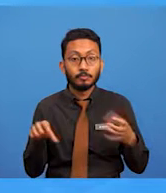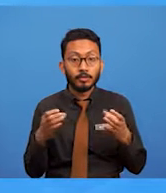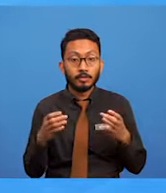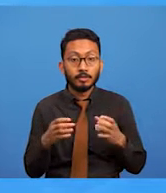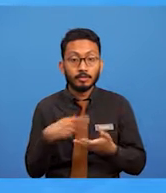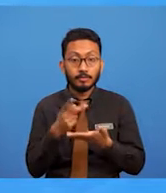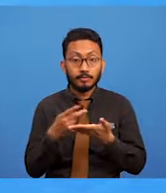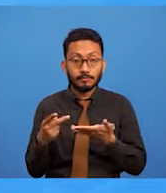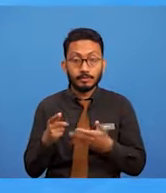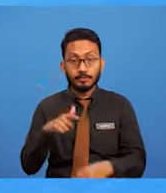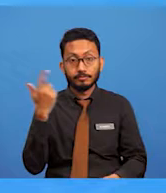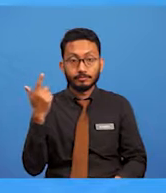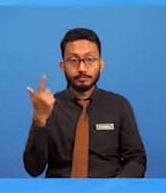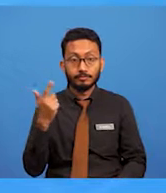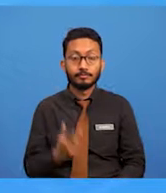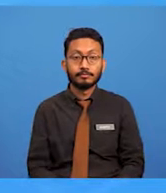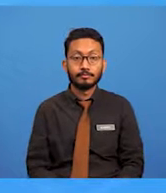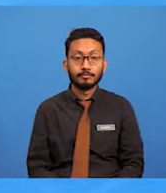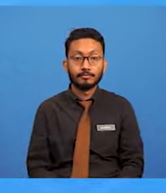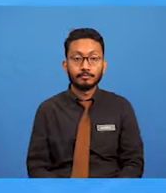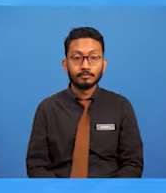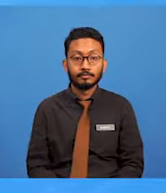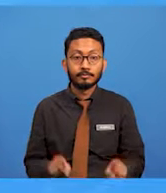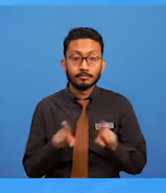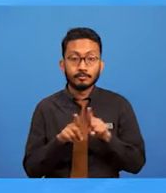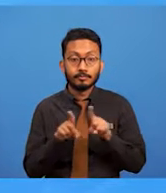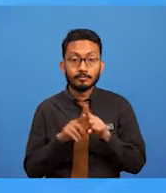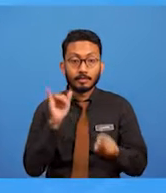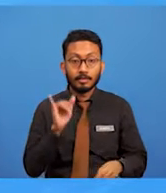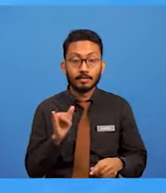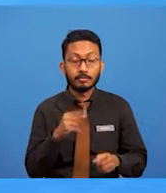karya kelihatan serialistik dan sebaik mungkin.